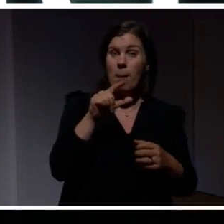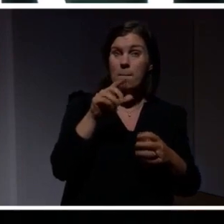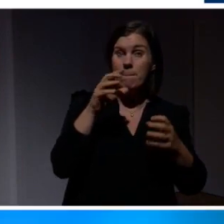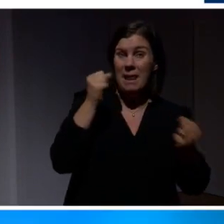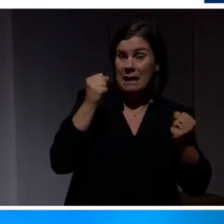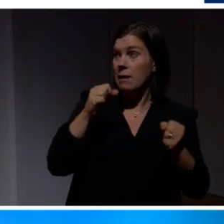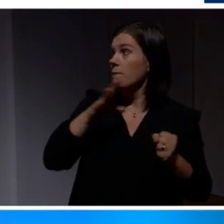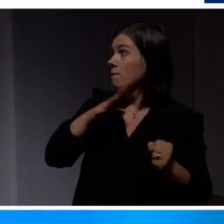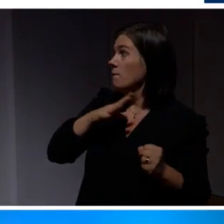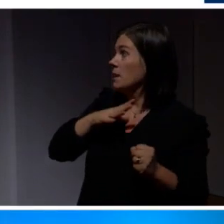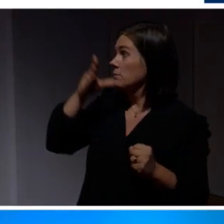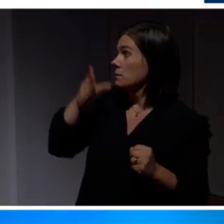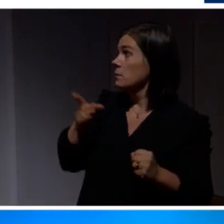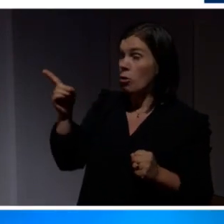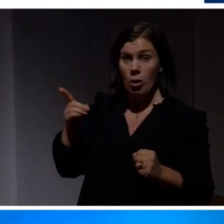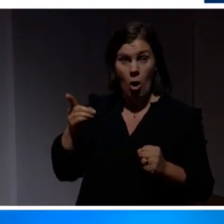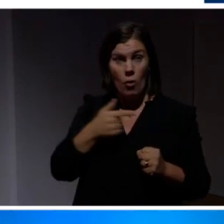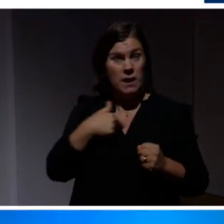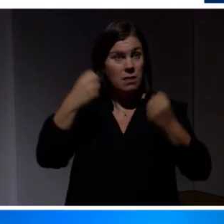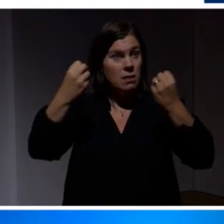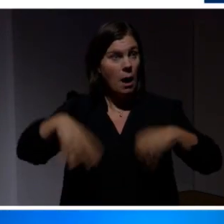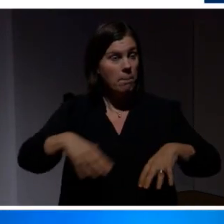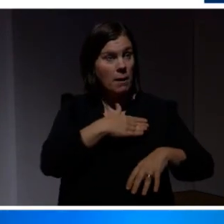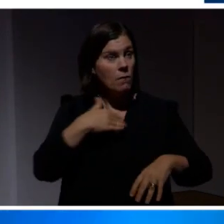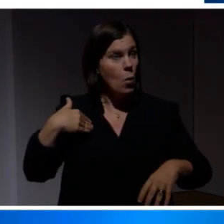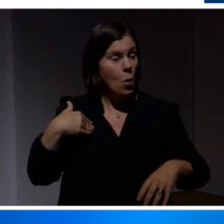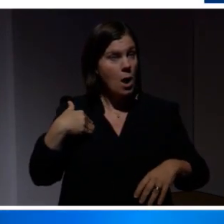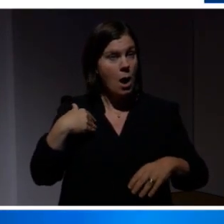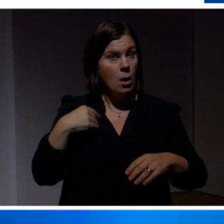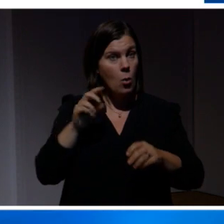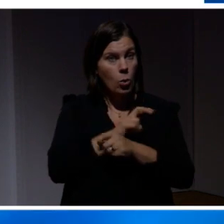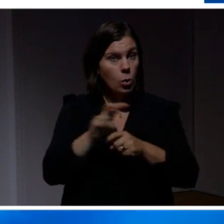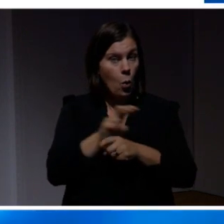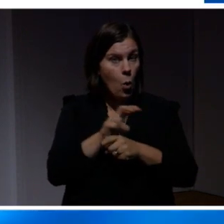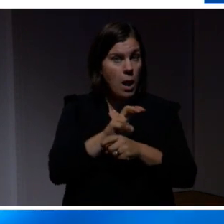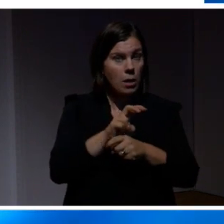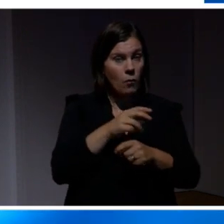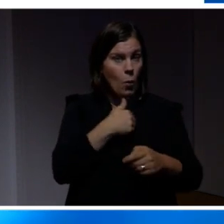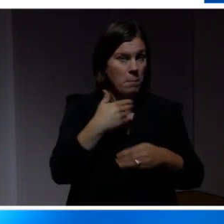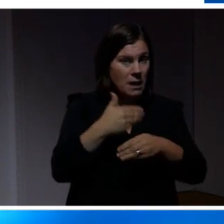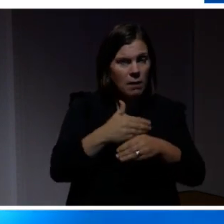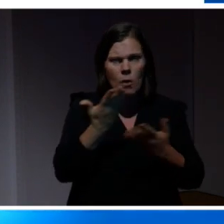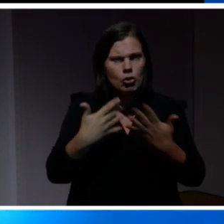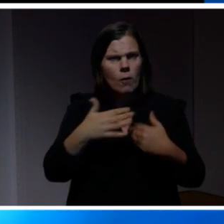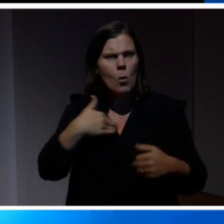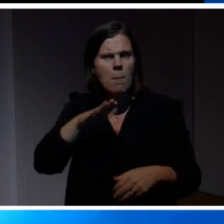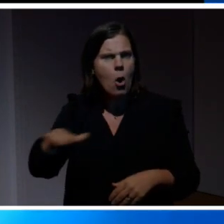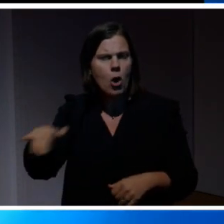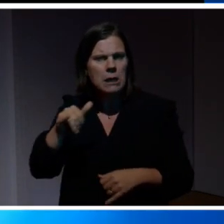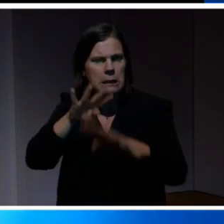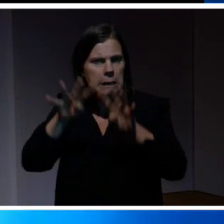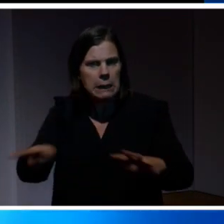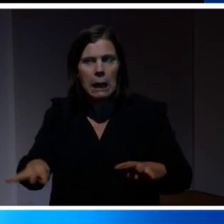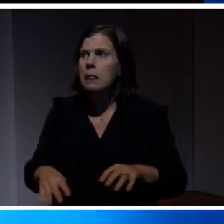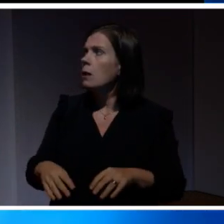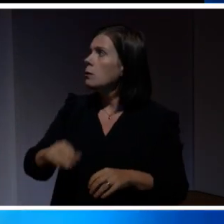här. Att har vi förlorat kontrollen över våra egna beteenden? Vad gör våra barn framför skärmarna och så vidare? Och så möter vi ju olika